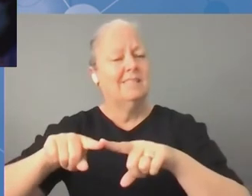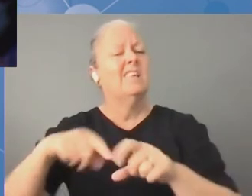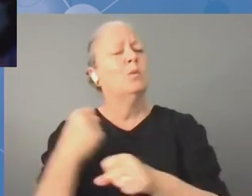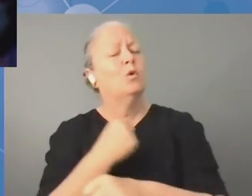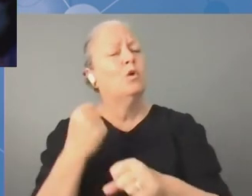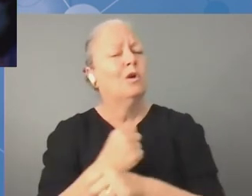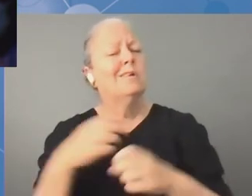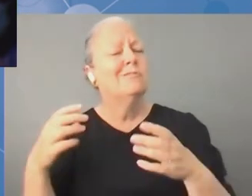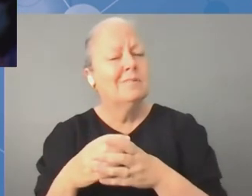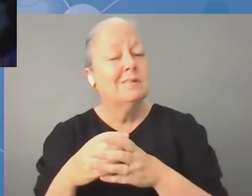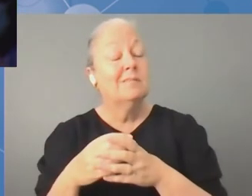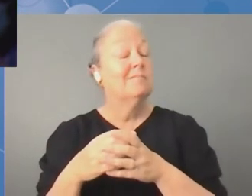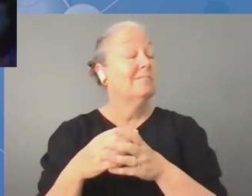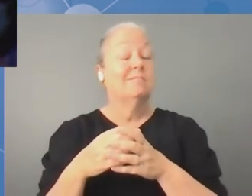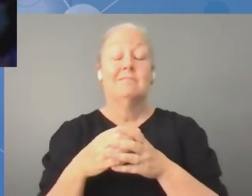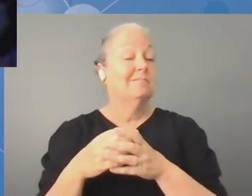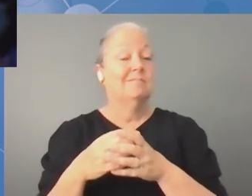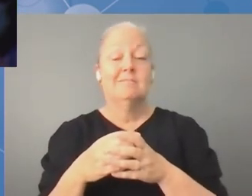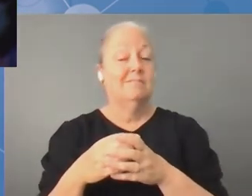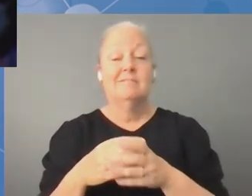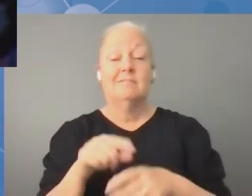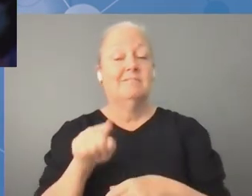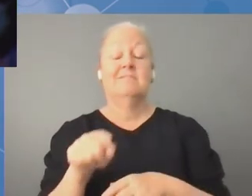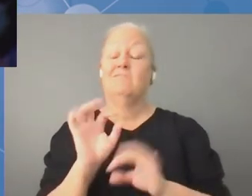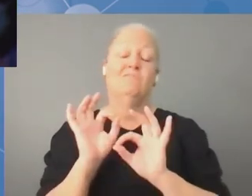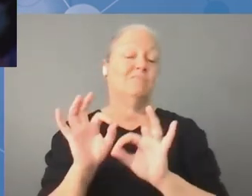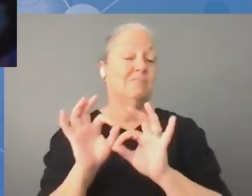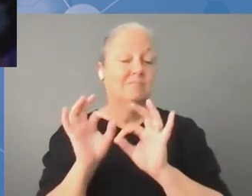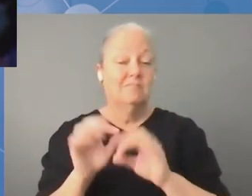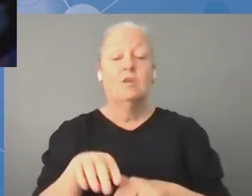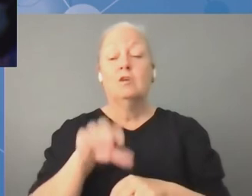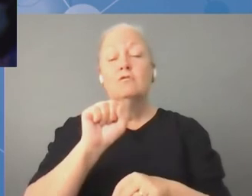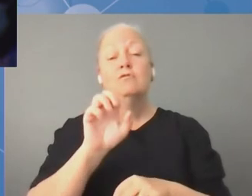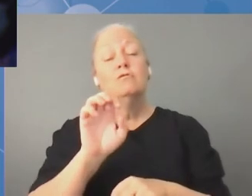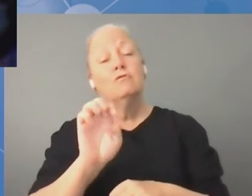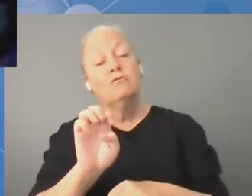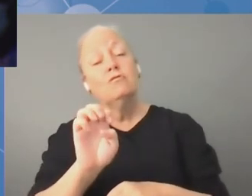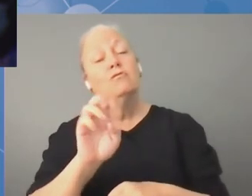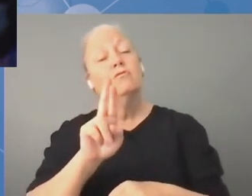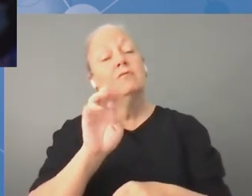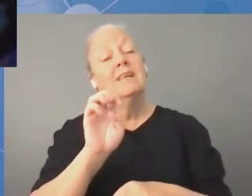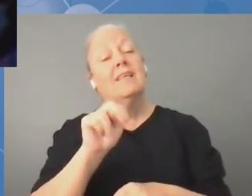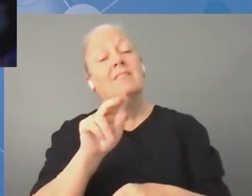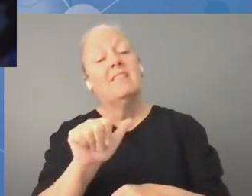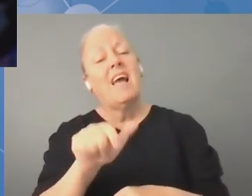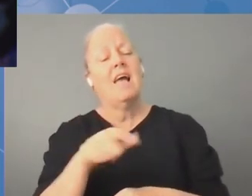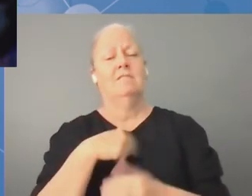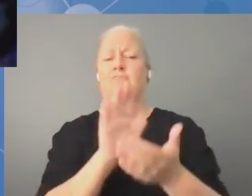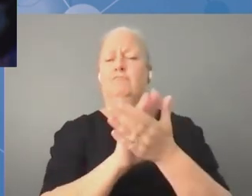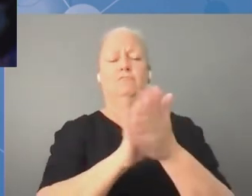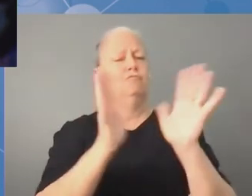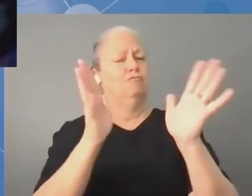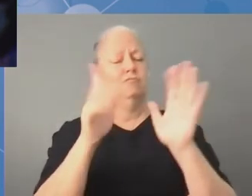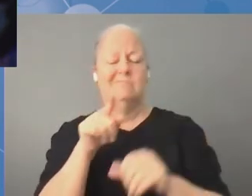wrażeniem i naprawdę przyjmujemy z dużym uznaniem to, co udało się